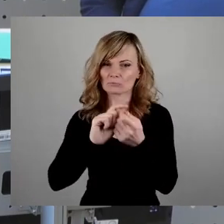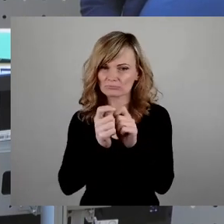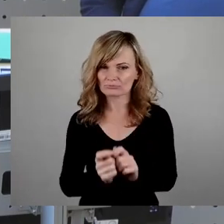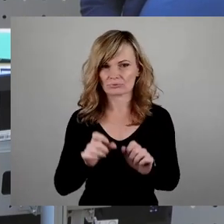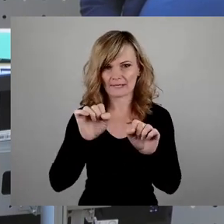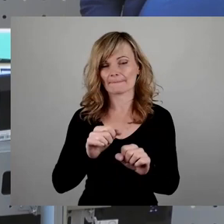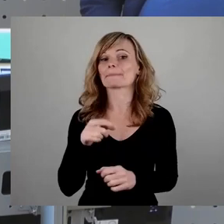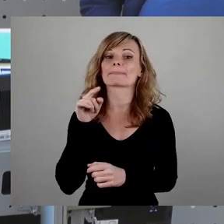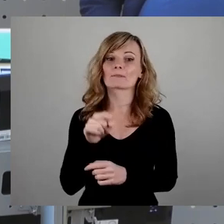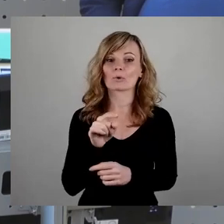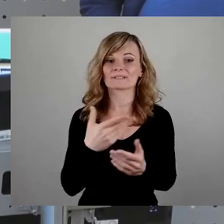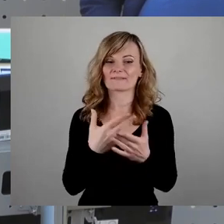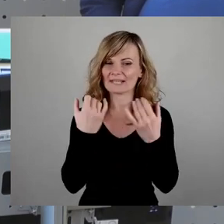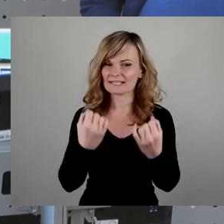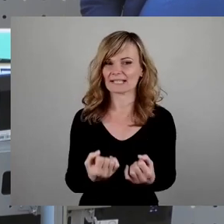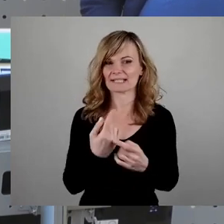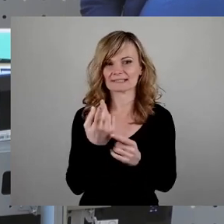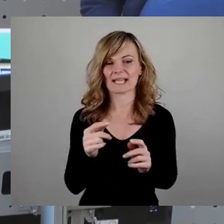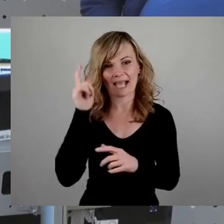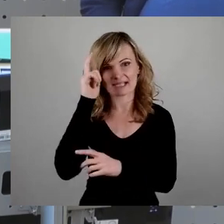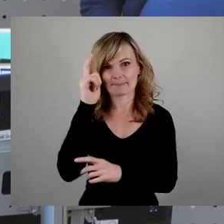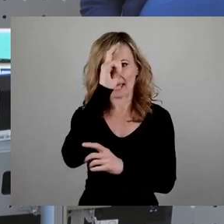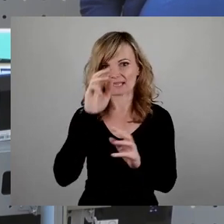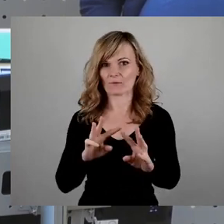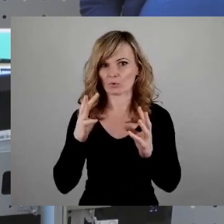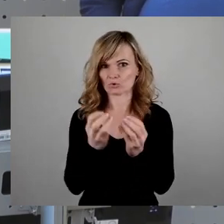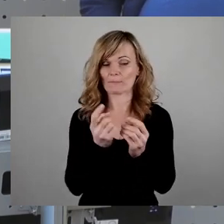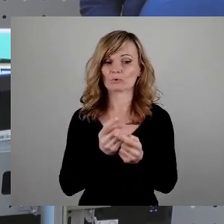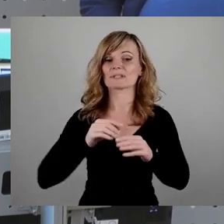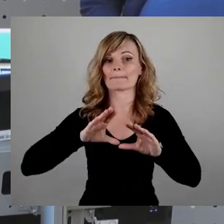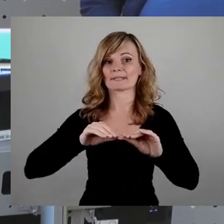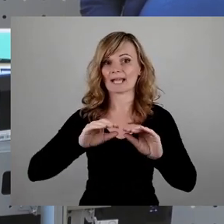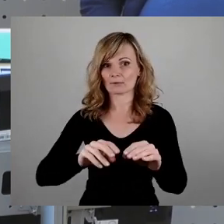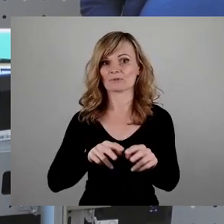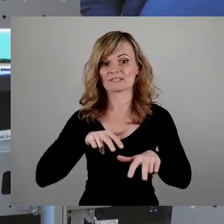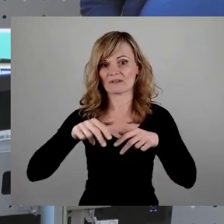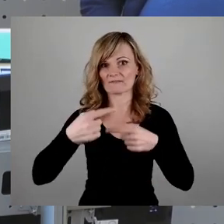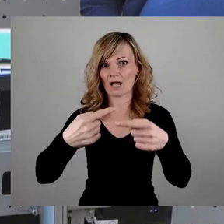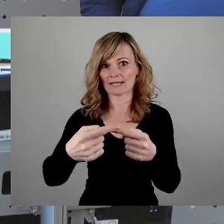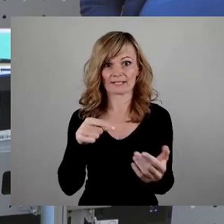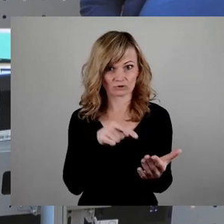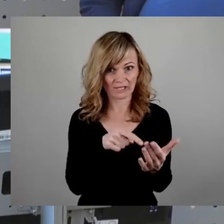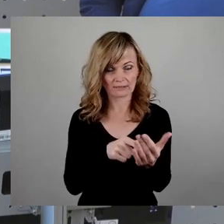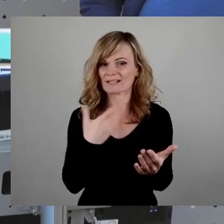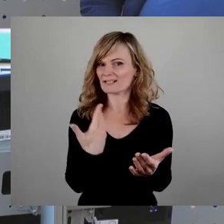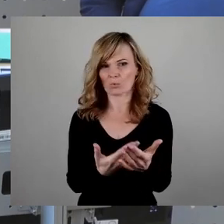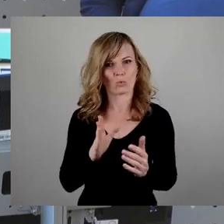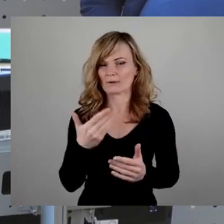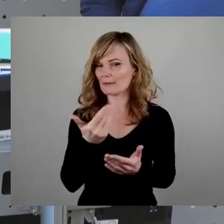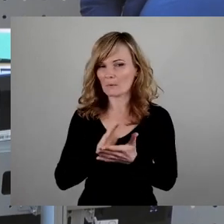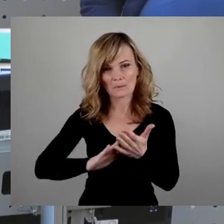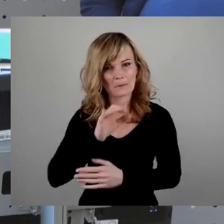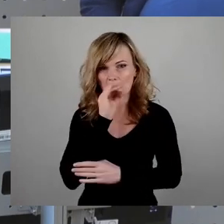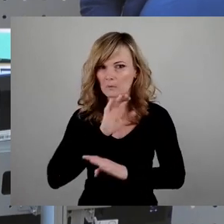dort festgelegte Expertenworkshop und das Beteiligungsverfahren haben so nie stattgefunden. Auf welcher inhaltlichen